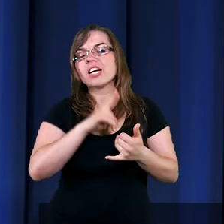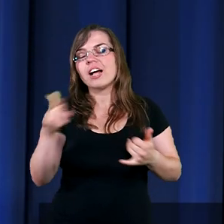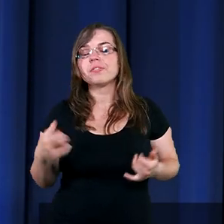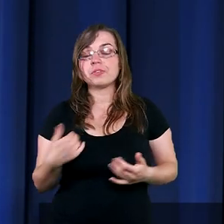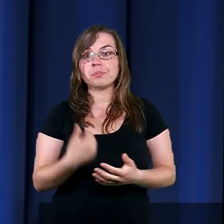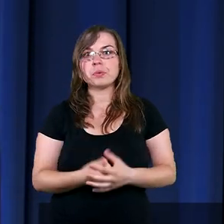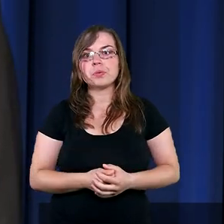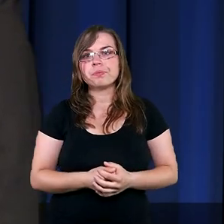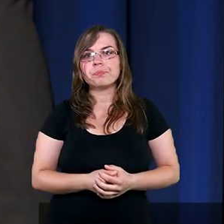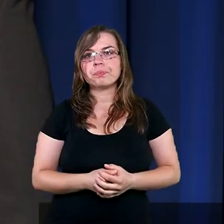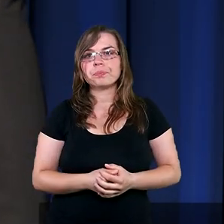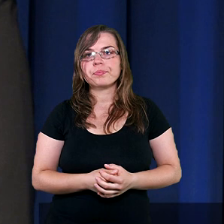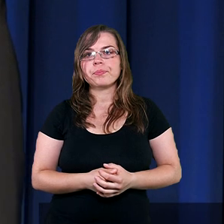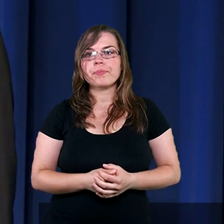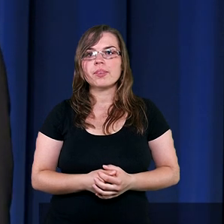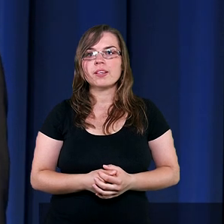zbliżył się z tyłu.